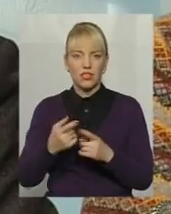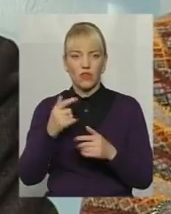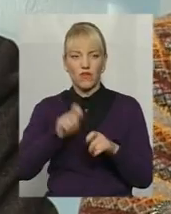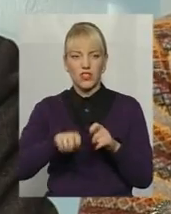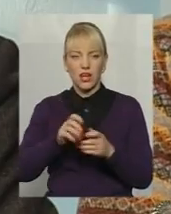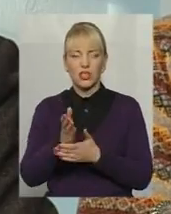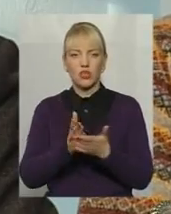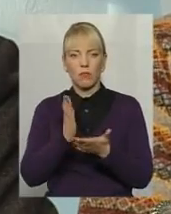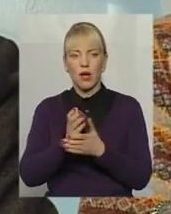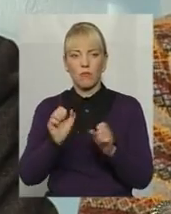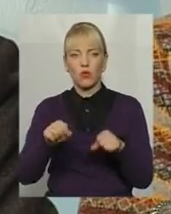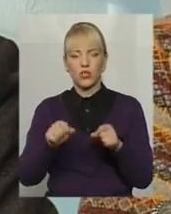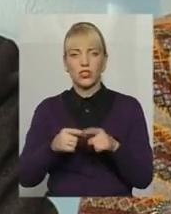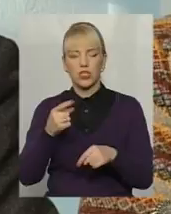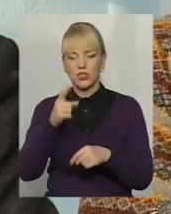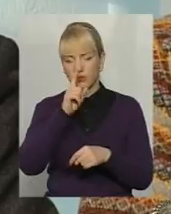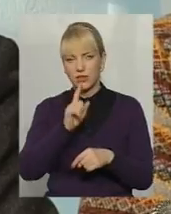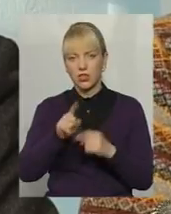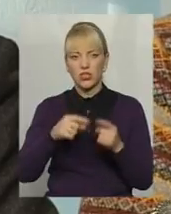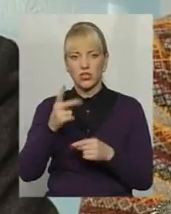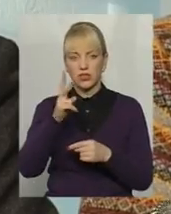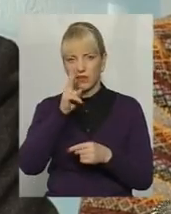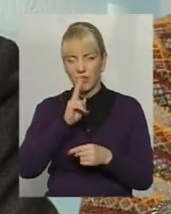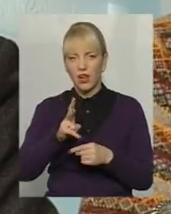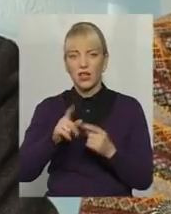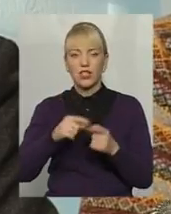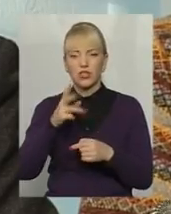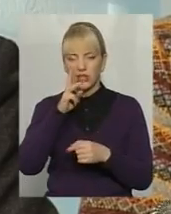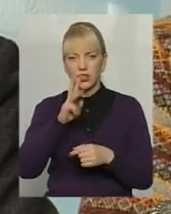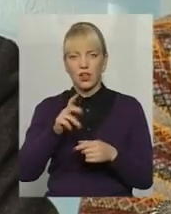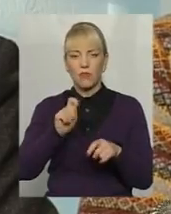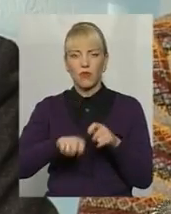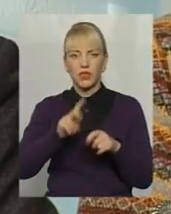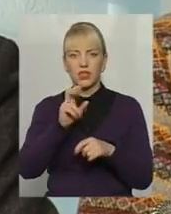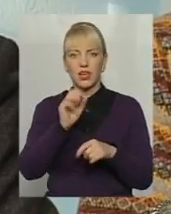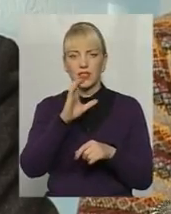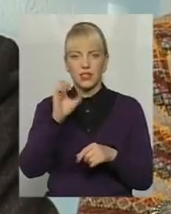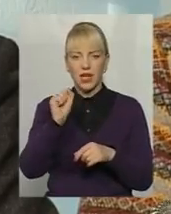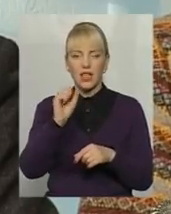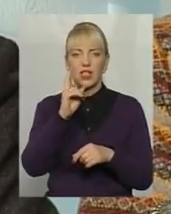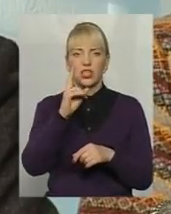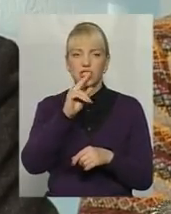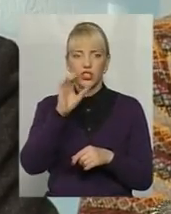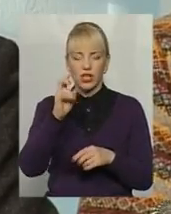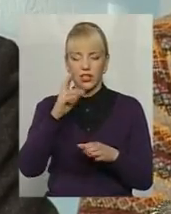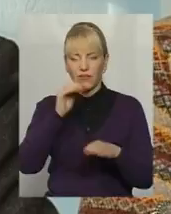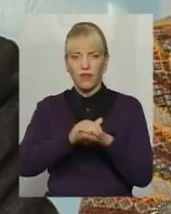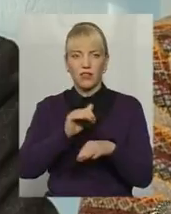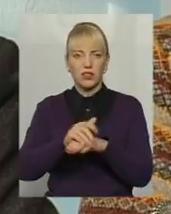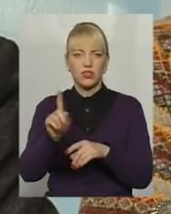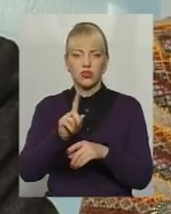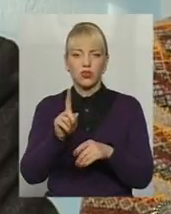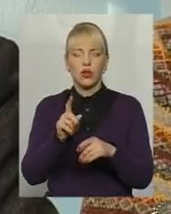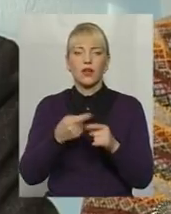можливість через місяць, два, три переглянути касові чеки і відповідно встановити факт реалізації по ціні